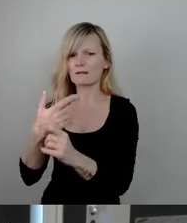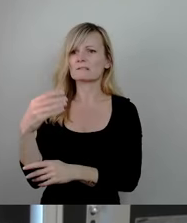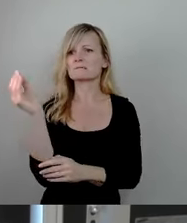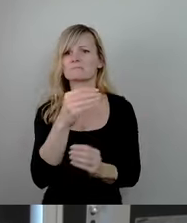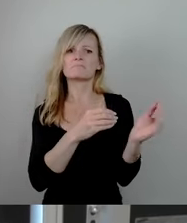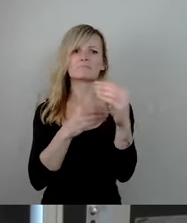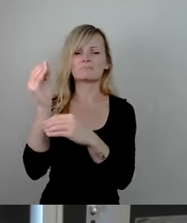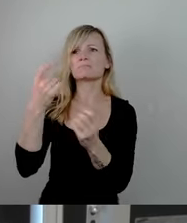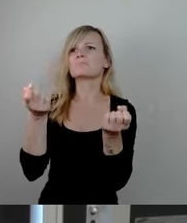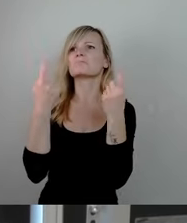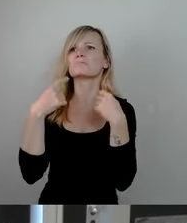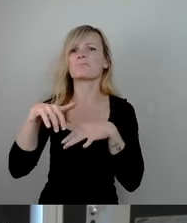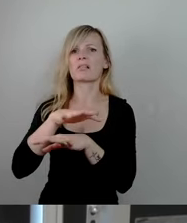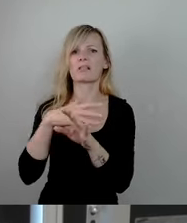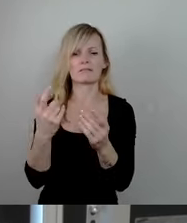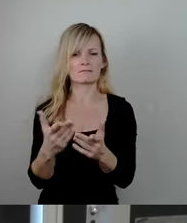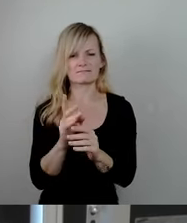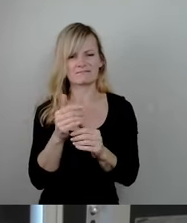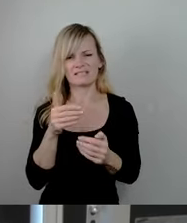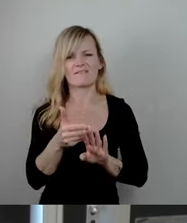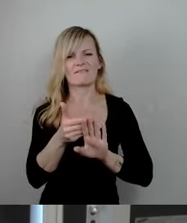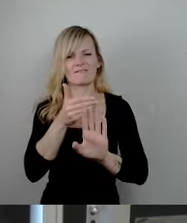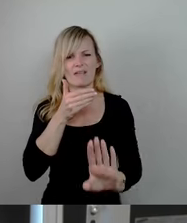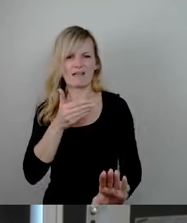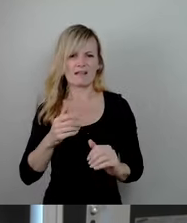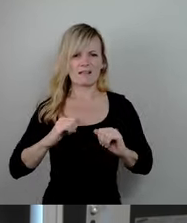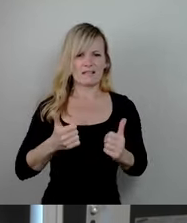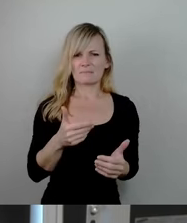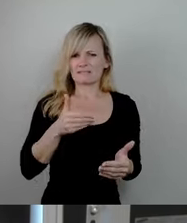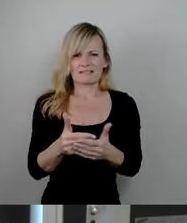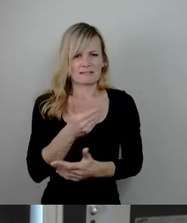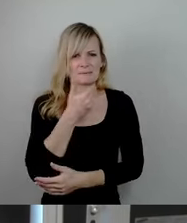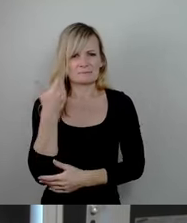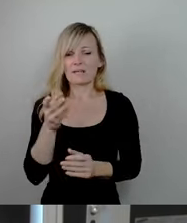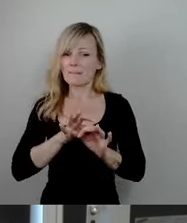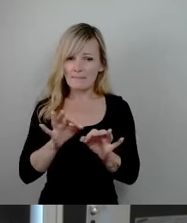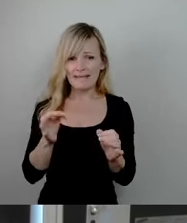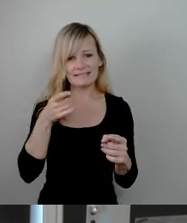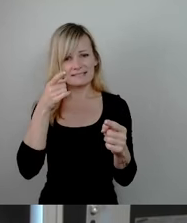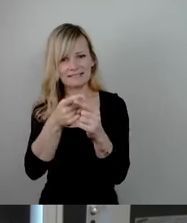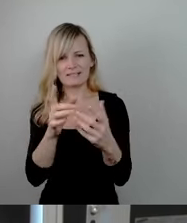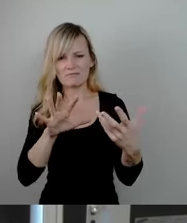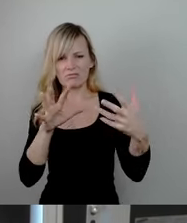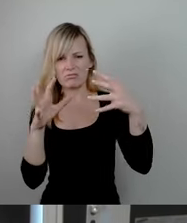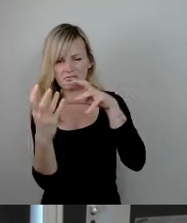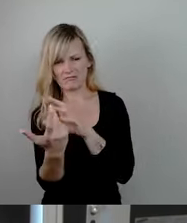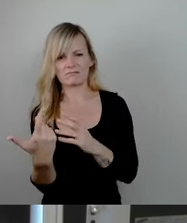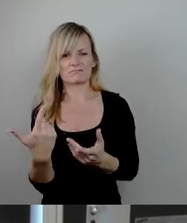immer so weit von jeder Lebensrealität entfernt, dass selbst das beste Ansinnen ins Absurde verzerrt und zum Irrsinn entstellt wird.